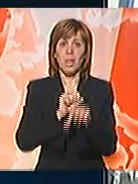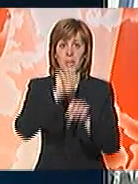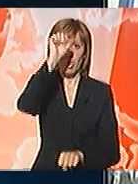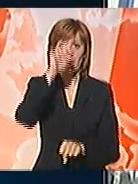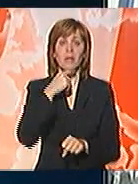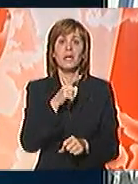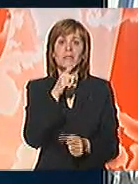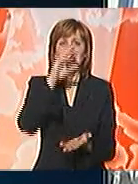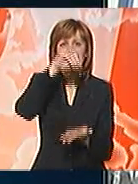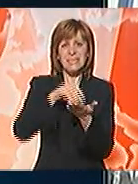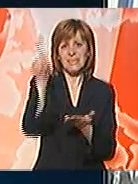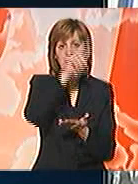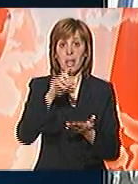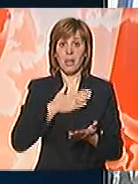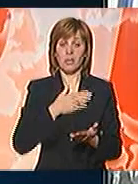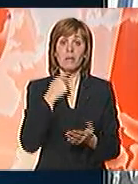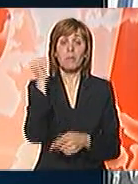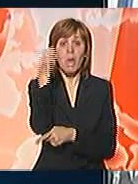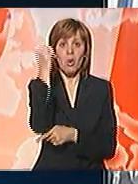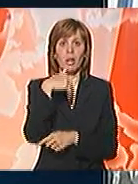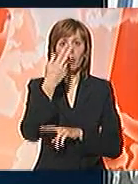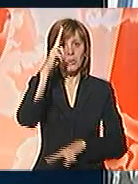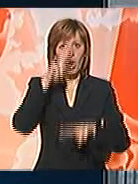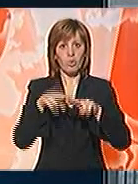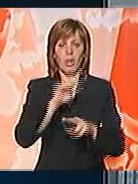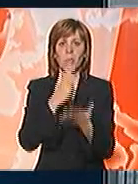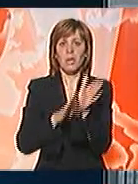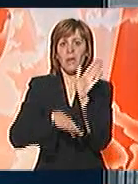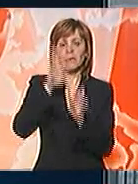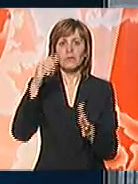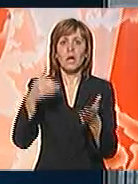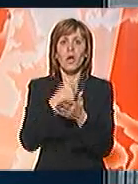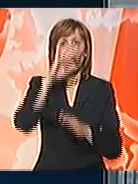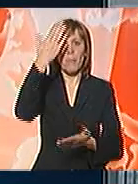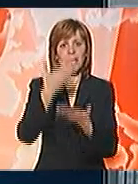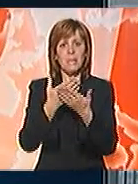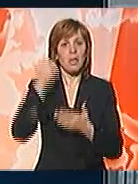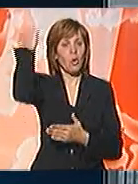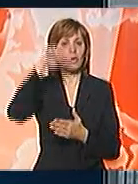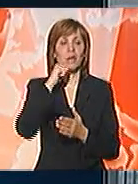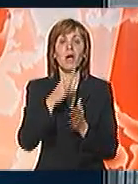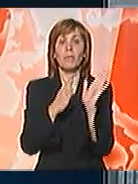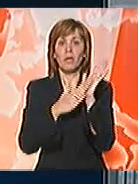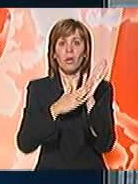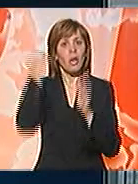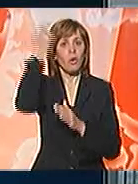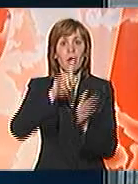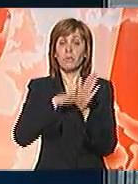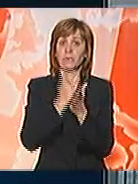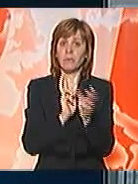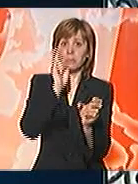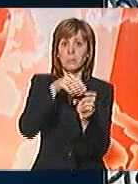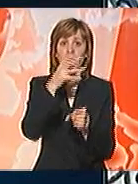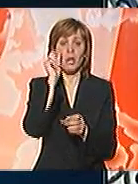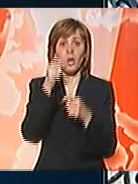cilj Beograda da posla odluke Međunarodnog suda pravde ne bude više novih priznanja Kosova i Metohije i da Kosovo ne može pristupiti